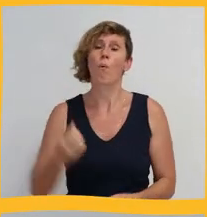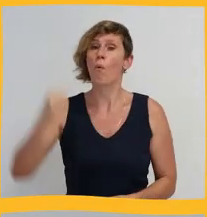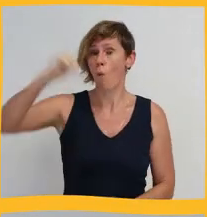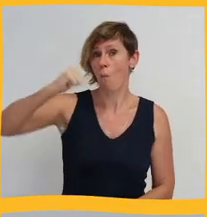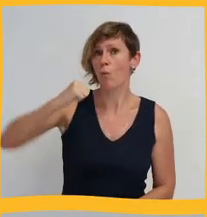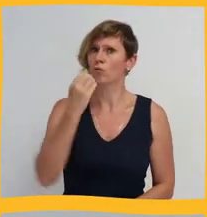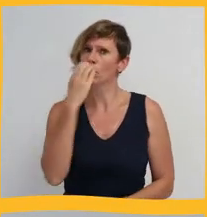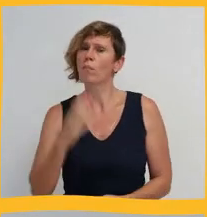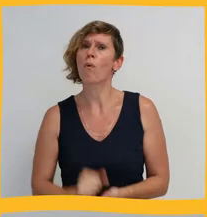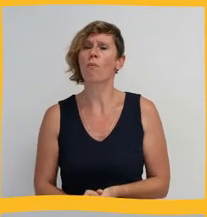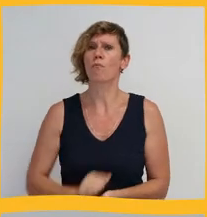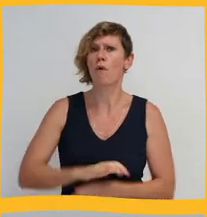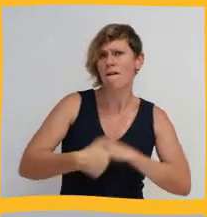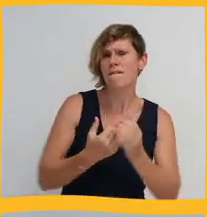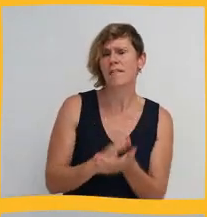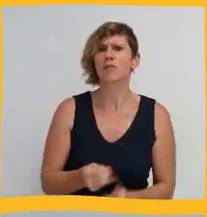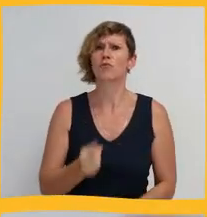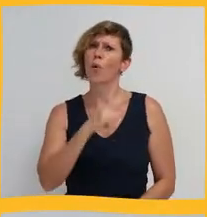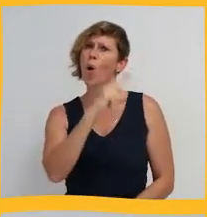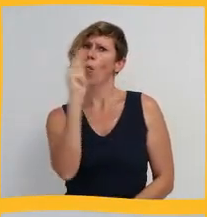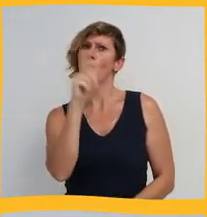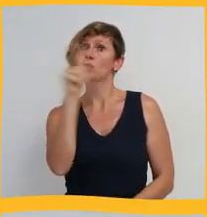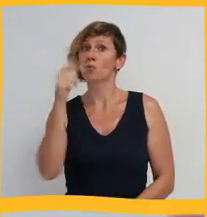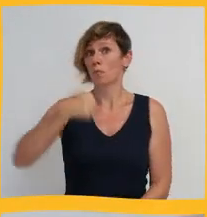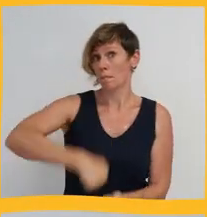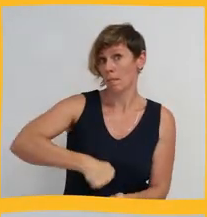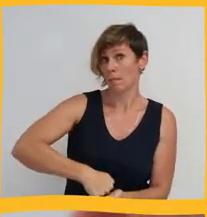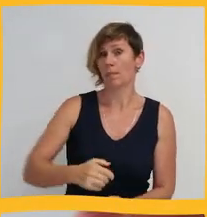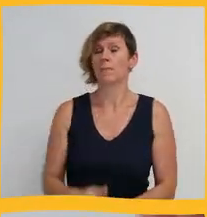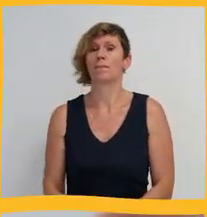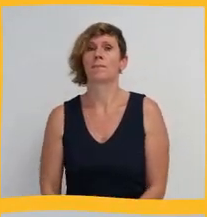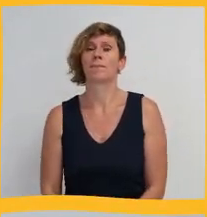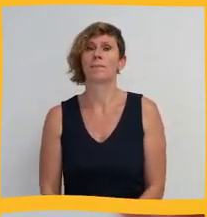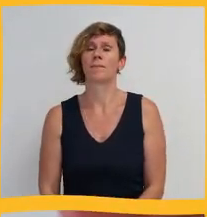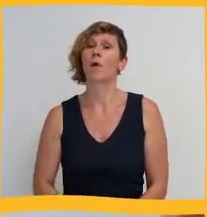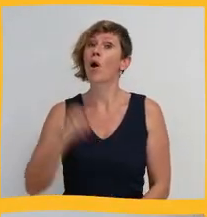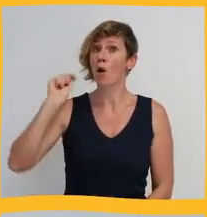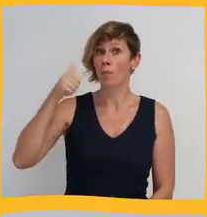mains au moins 30 secondes. En premier, frottez les paumes contre les paumes.